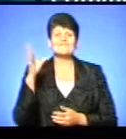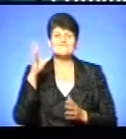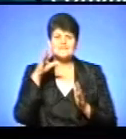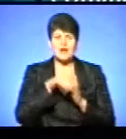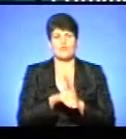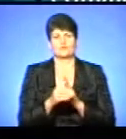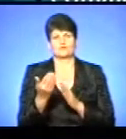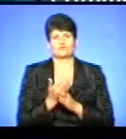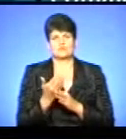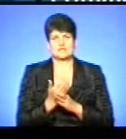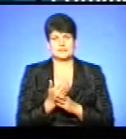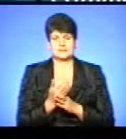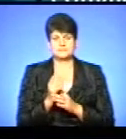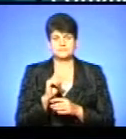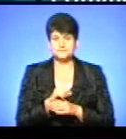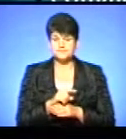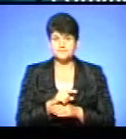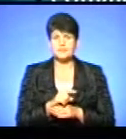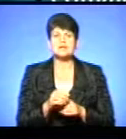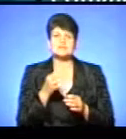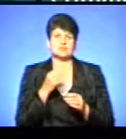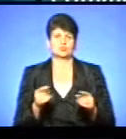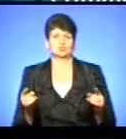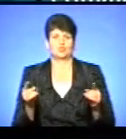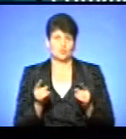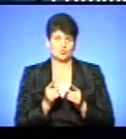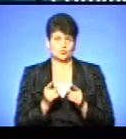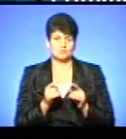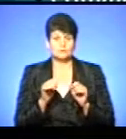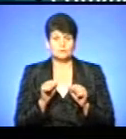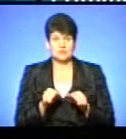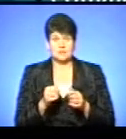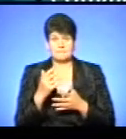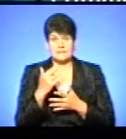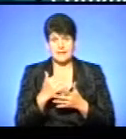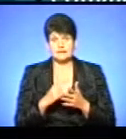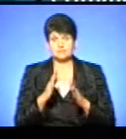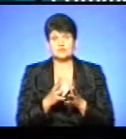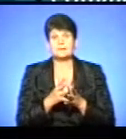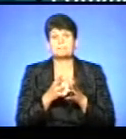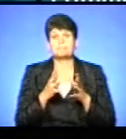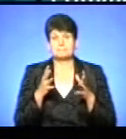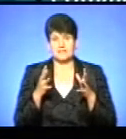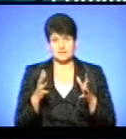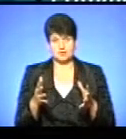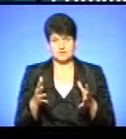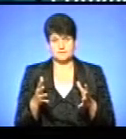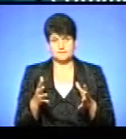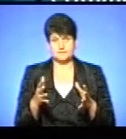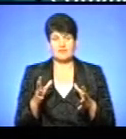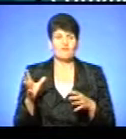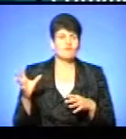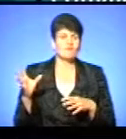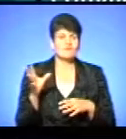призначення субсидій. Я скажу коротко, що, можливо, перелік буде їх більший, але вся